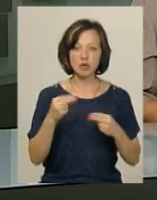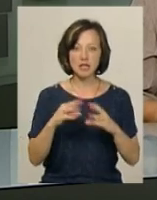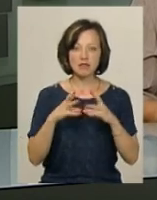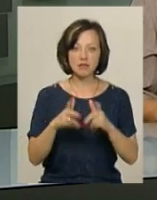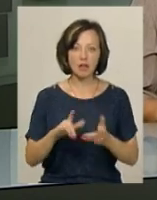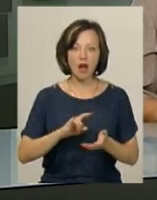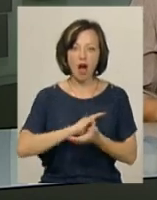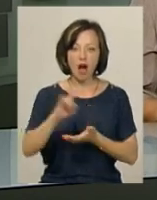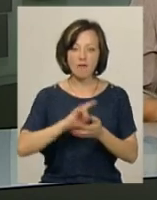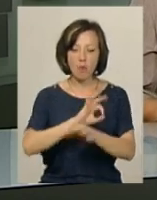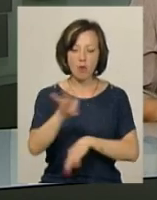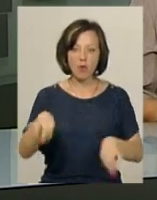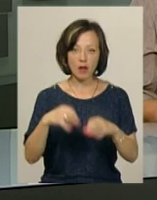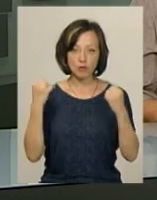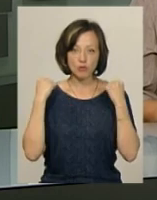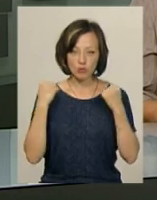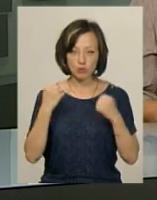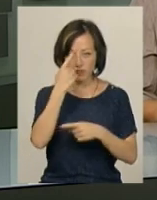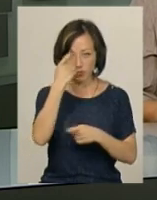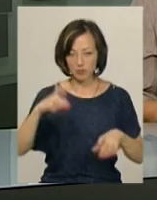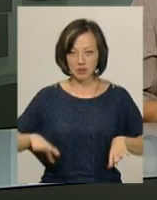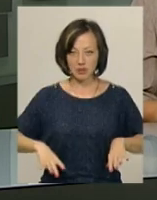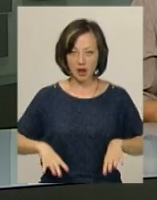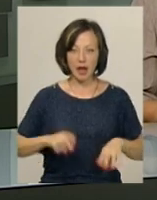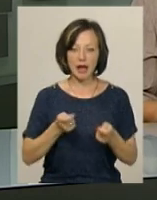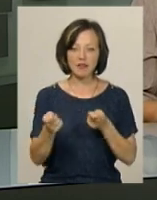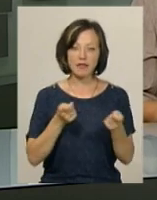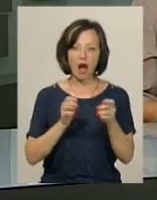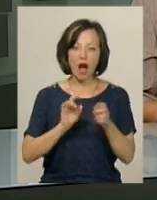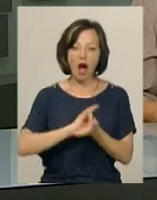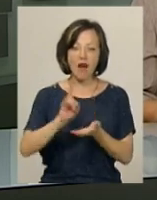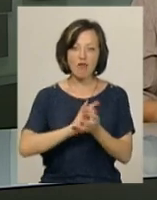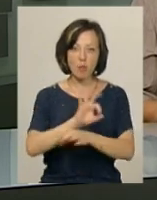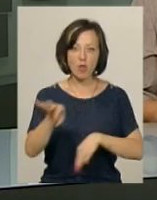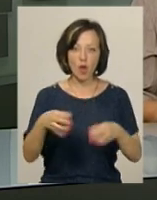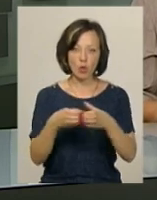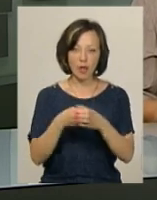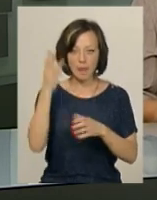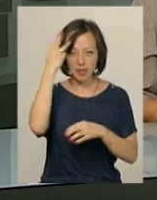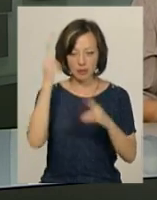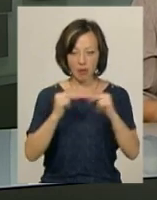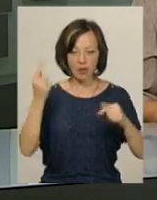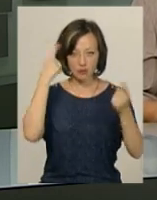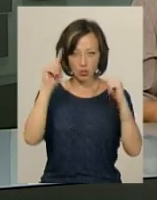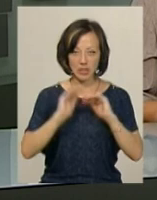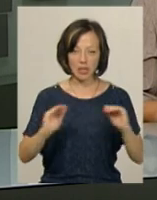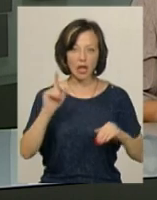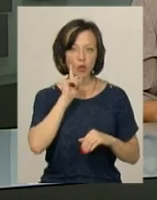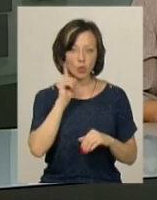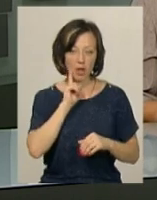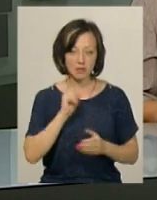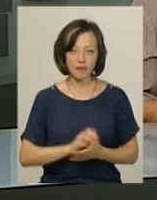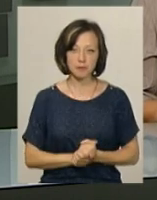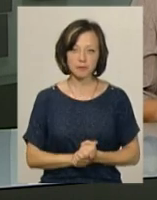авіамодельного спорту, повідомив їхній наставник, керівник авіамодельного гуртка Хмельницького обласного палацу творчості дітей та юнаства